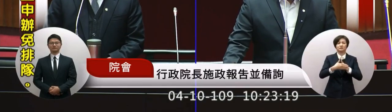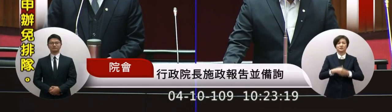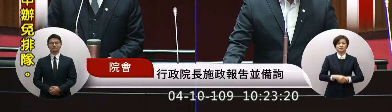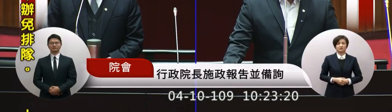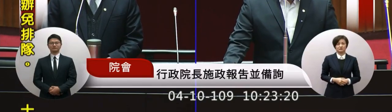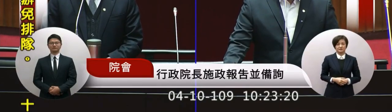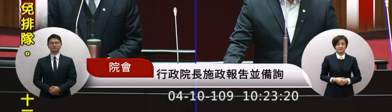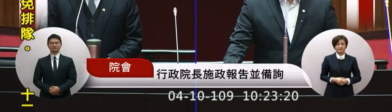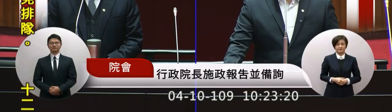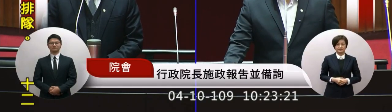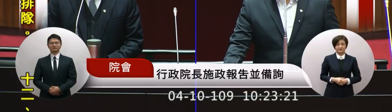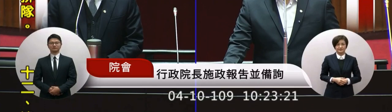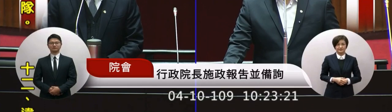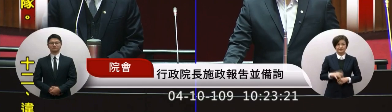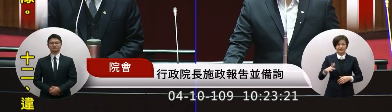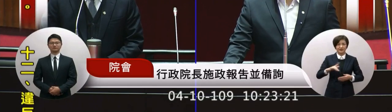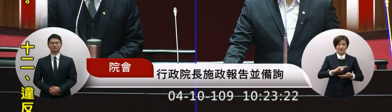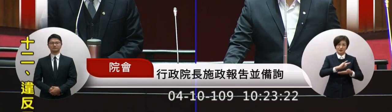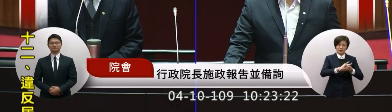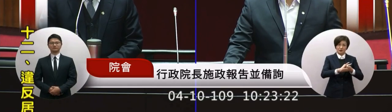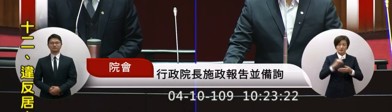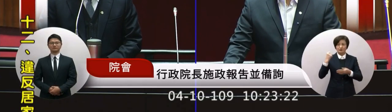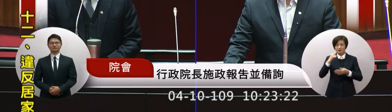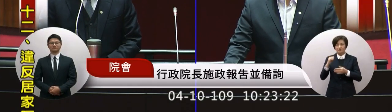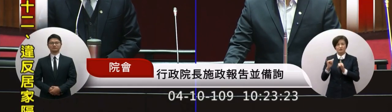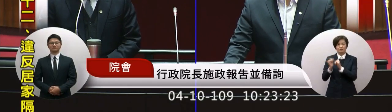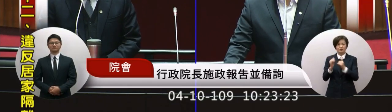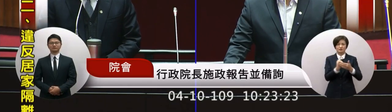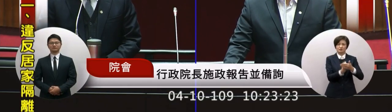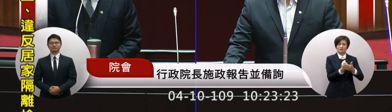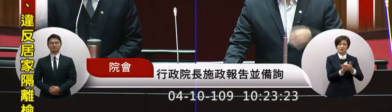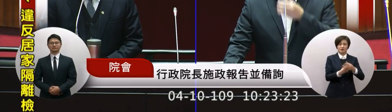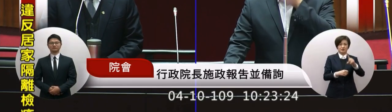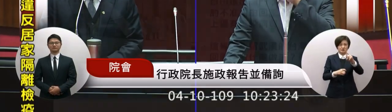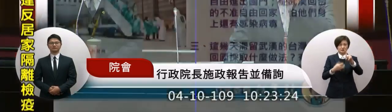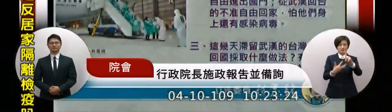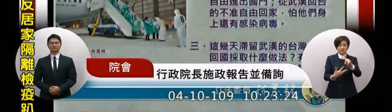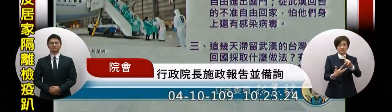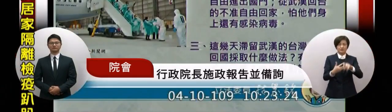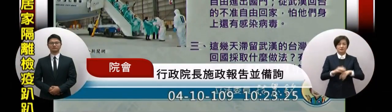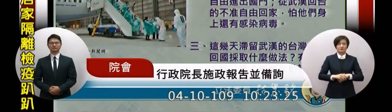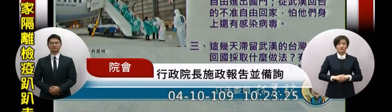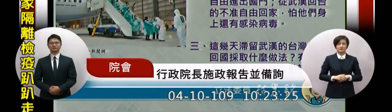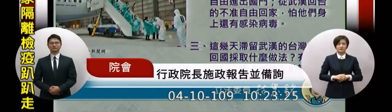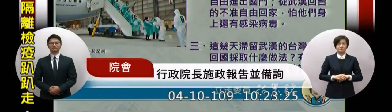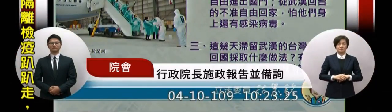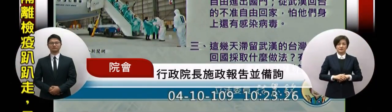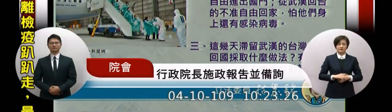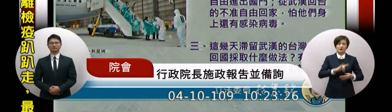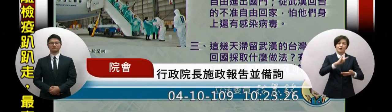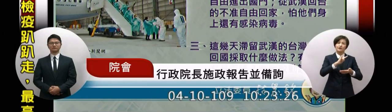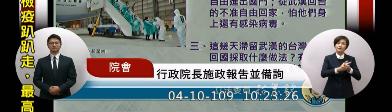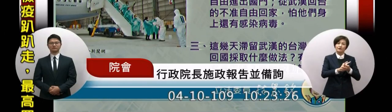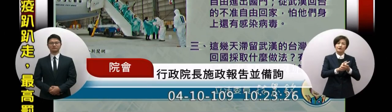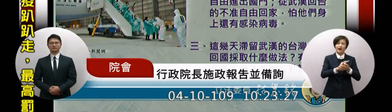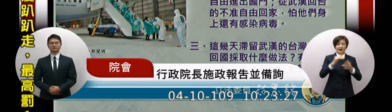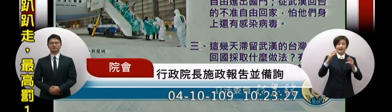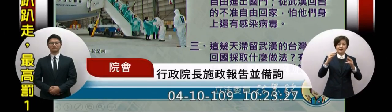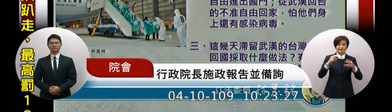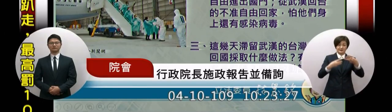這個滯留武漢的台人在4月8號確定武漢成就已經解封了